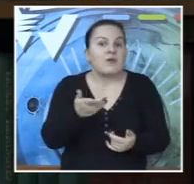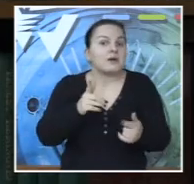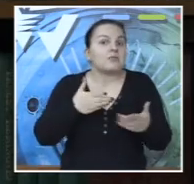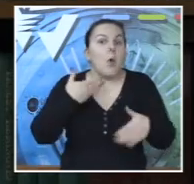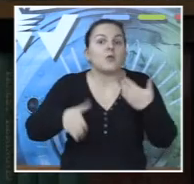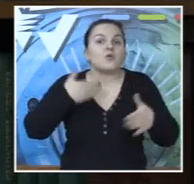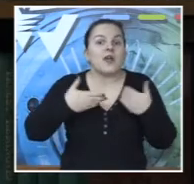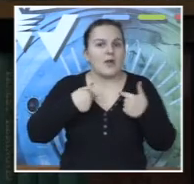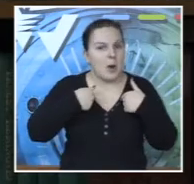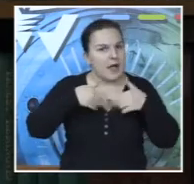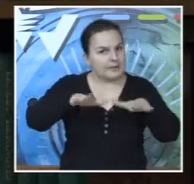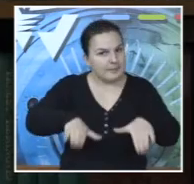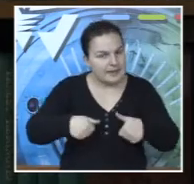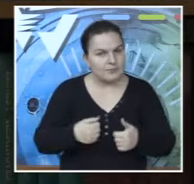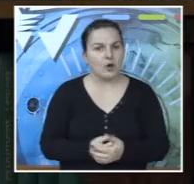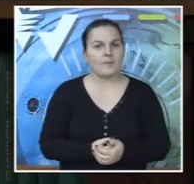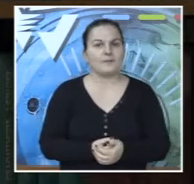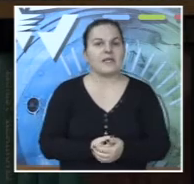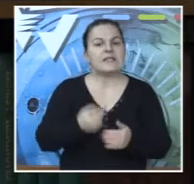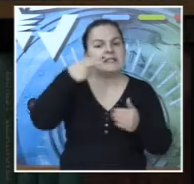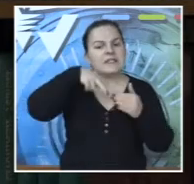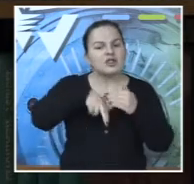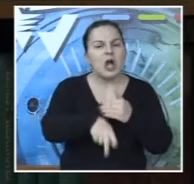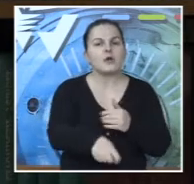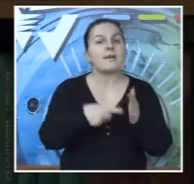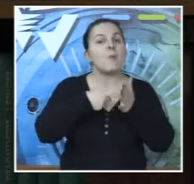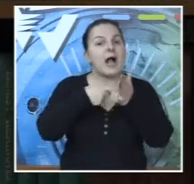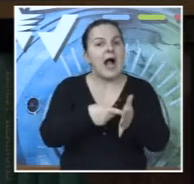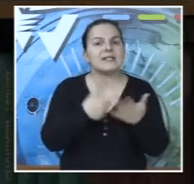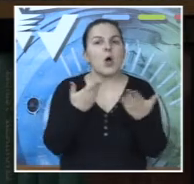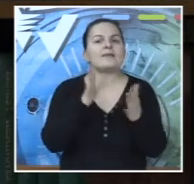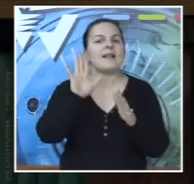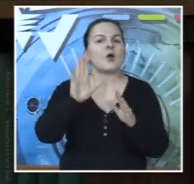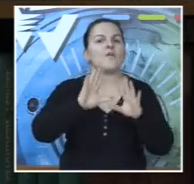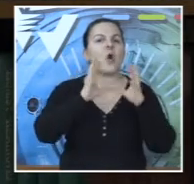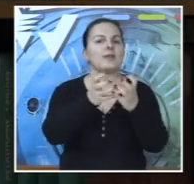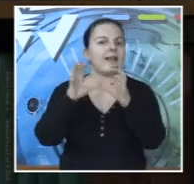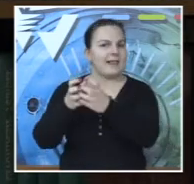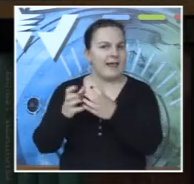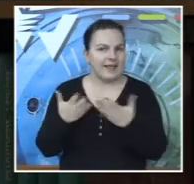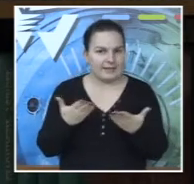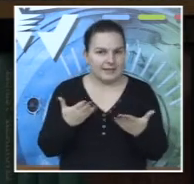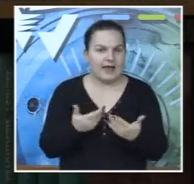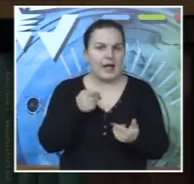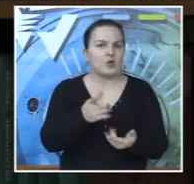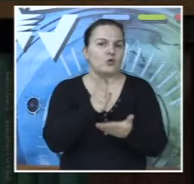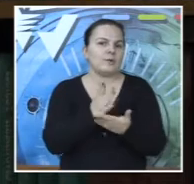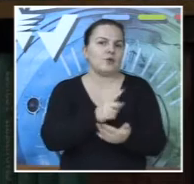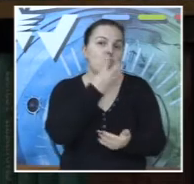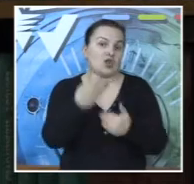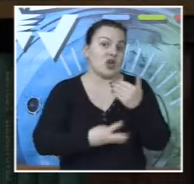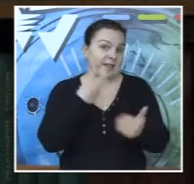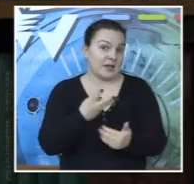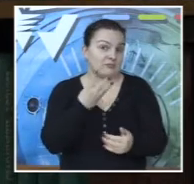savodušeljen primio, zaista. I Sišo je čak s nama i pokazao nam gdje bi njegovo odjeljenje bilo,